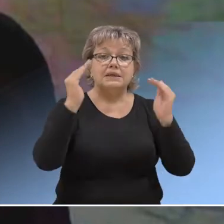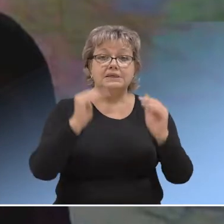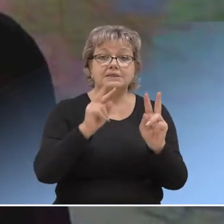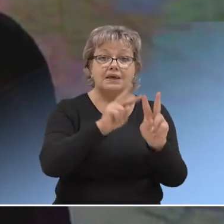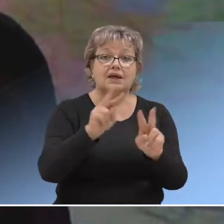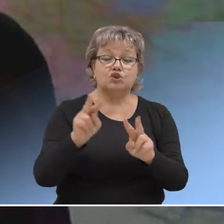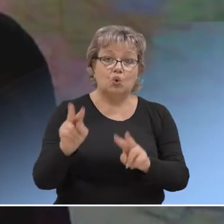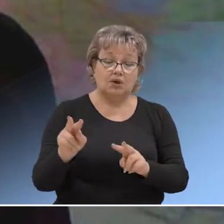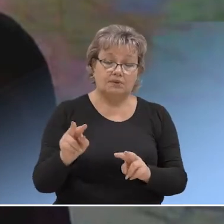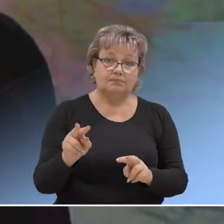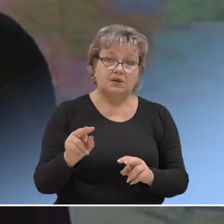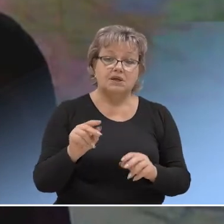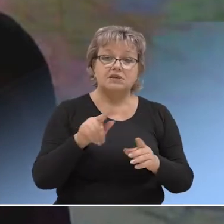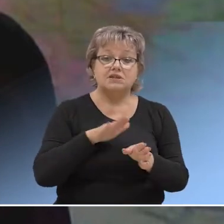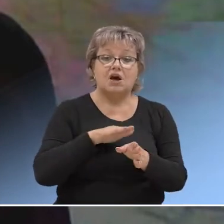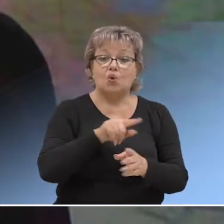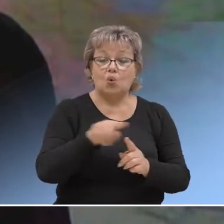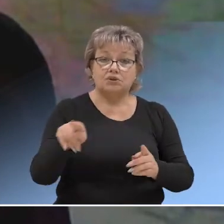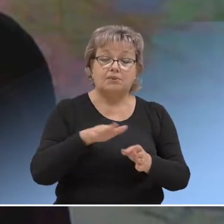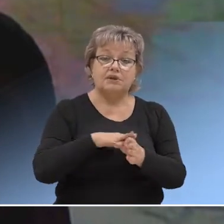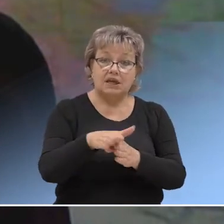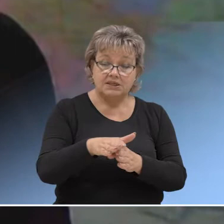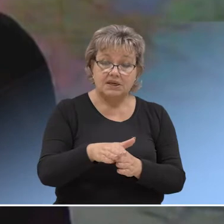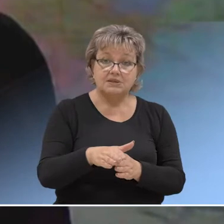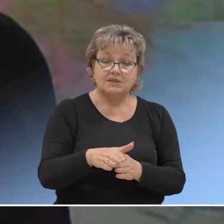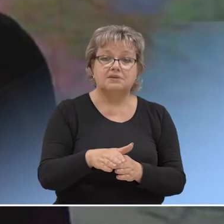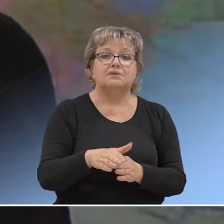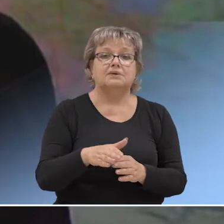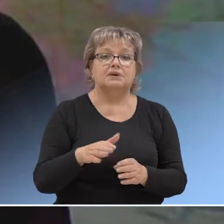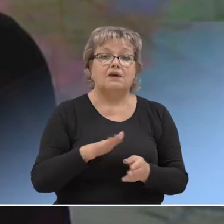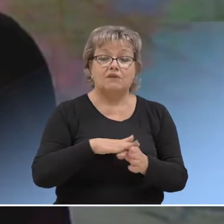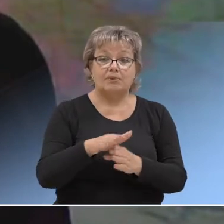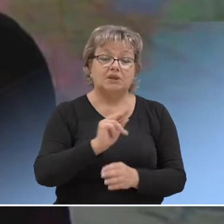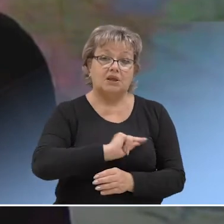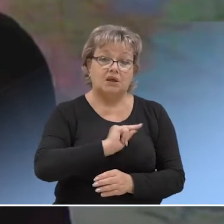низкий контроль за ходом реализации объекта и, безусловно,